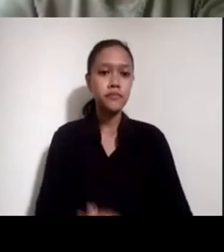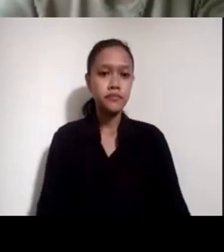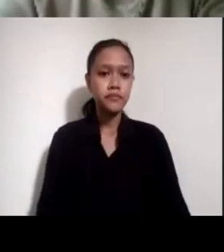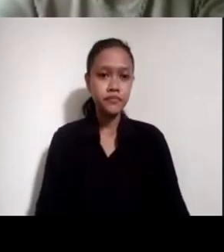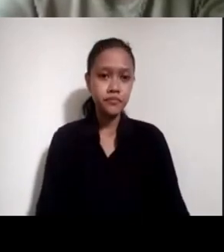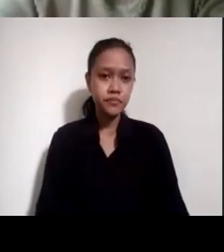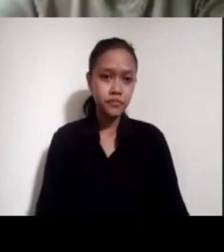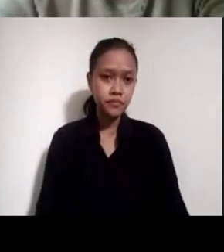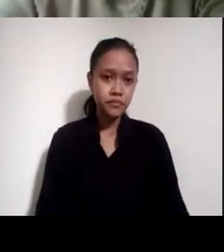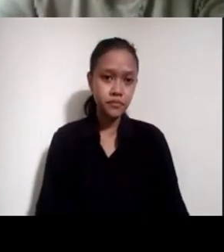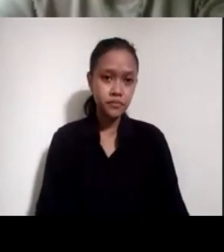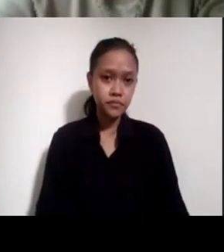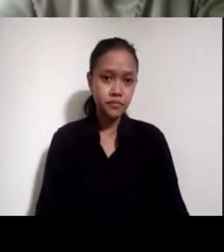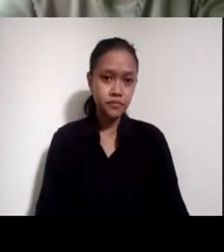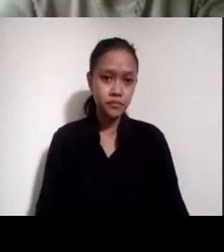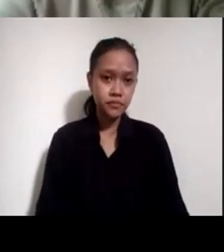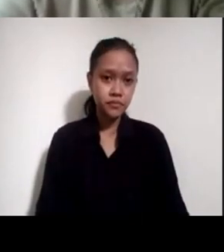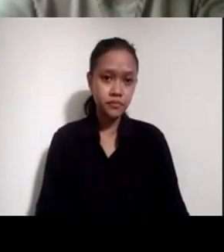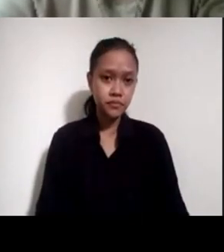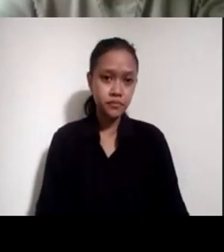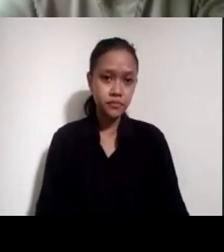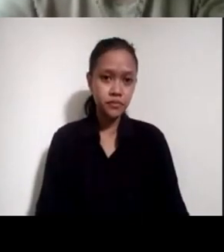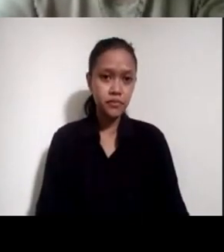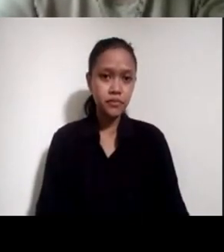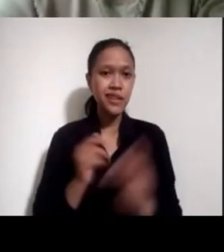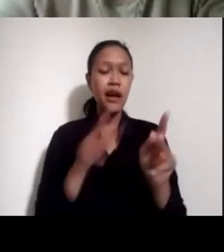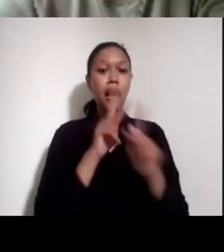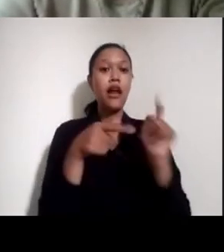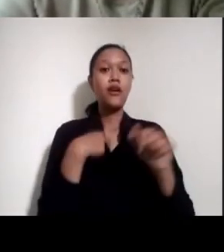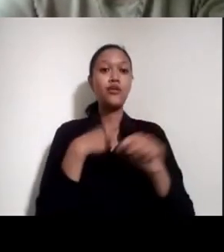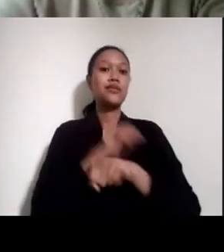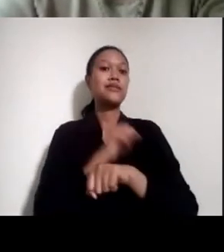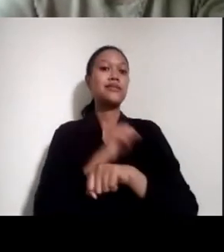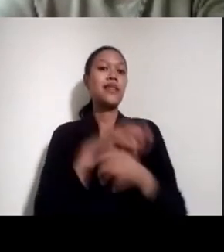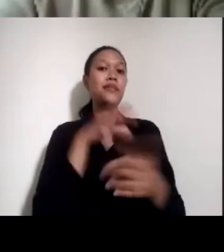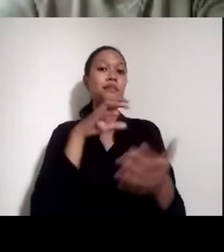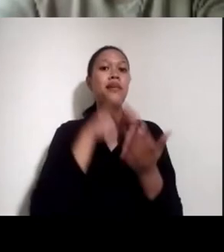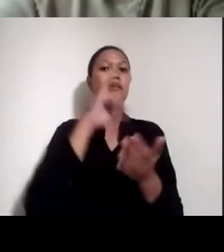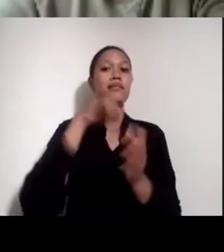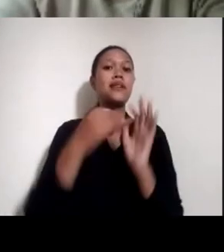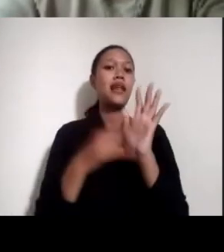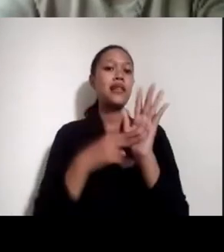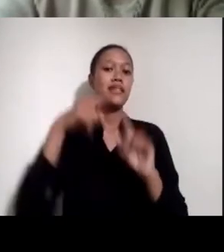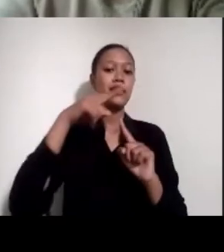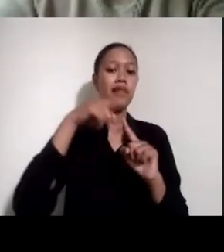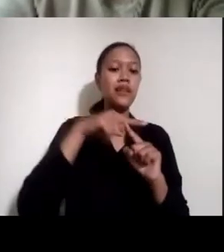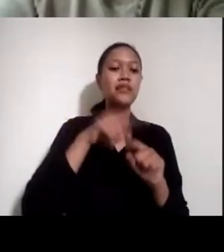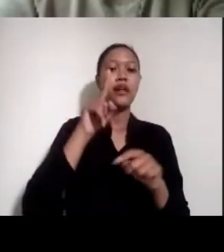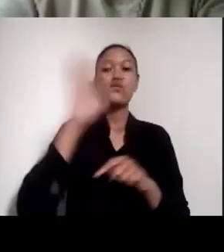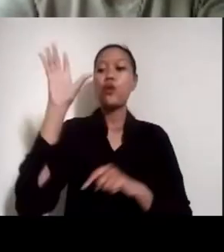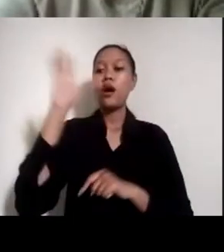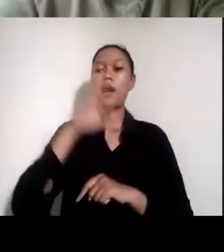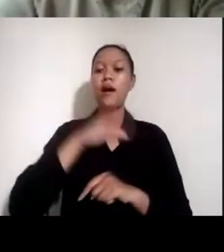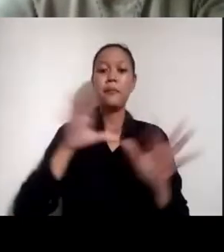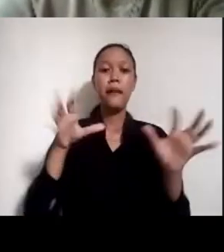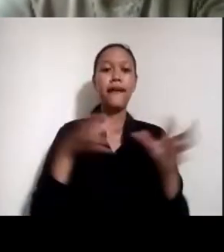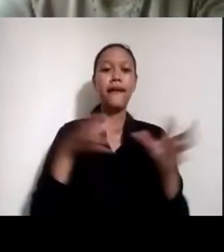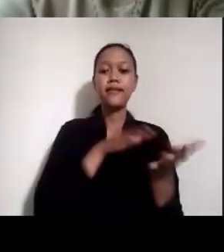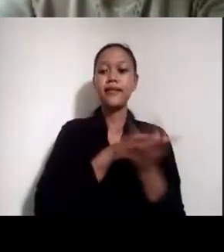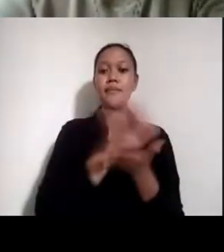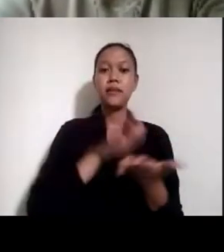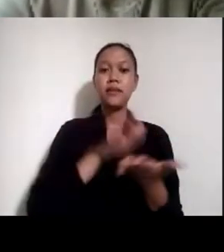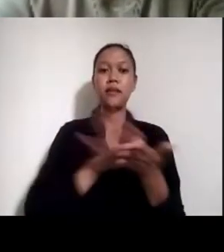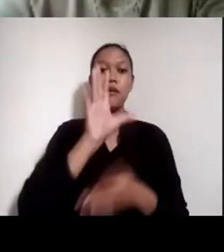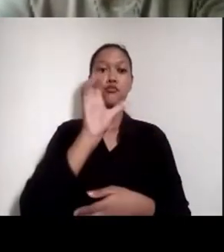Jadi pendapatannya kalau aku bekerja di GNT dengan mengantarkan 50 paket per hari, sebulan tuh aku cuma